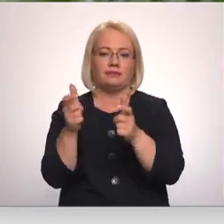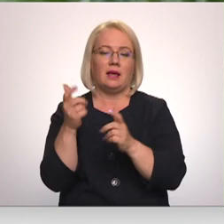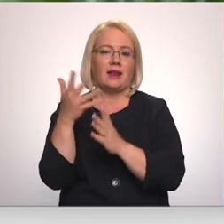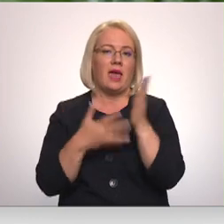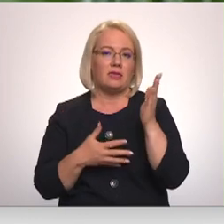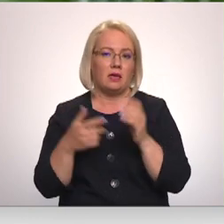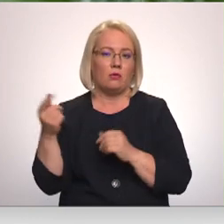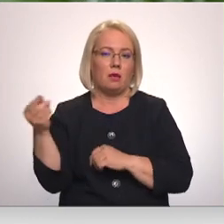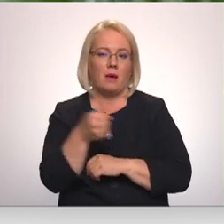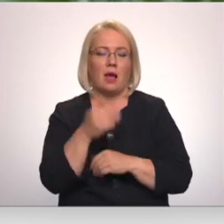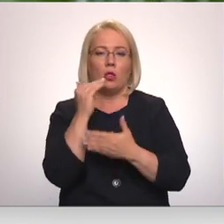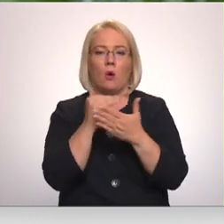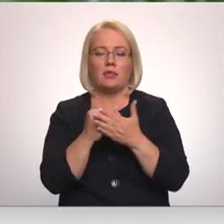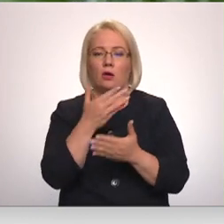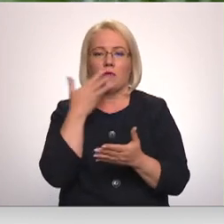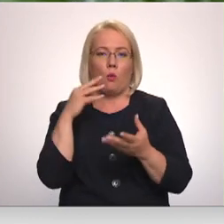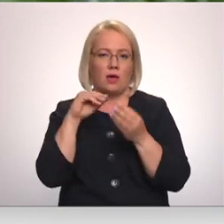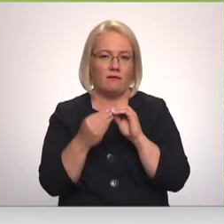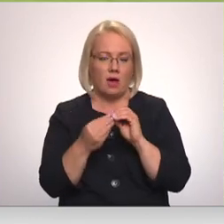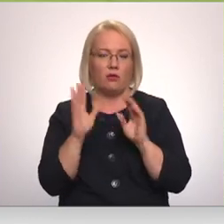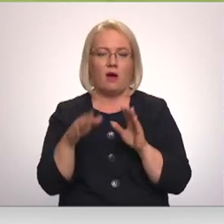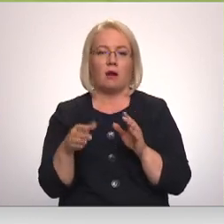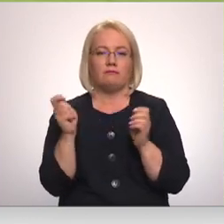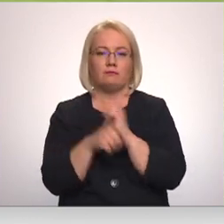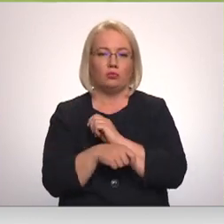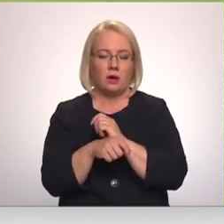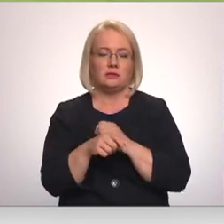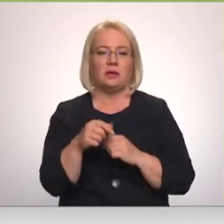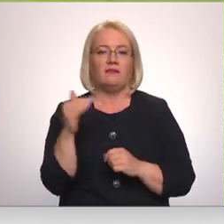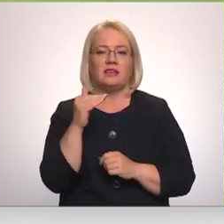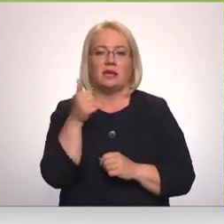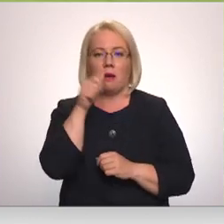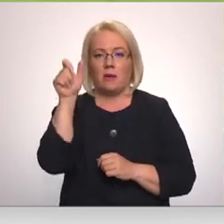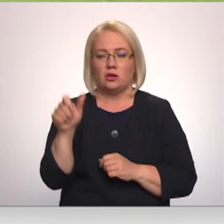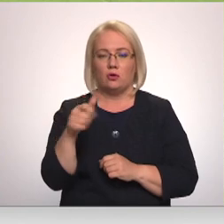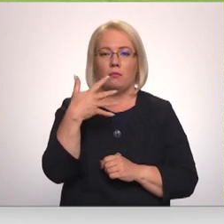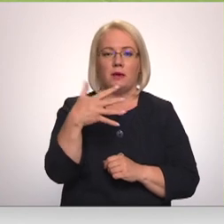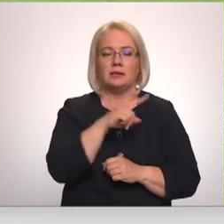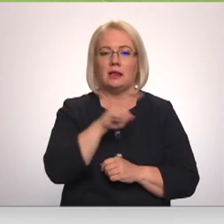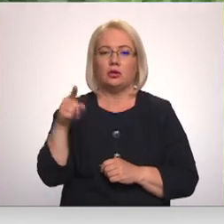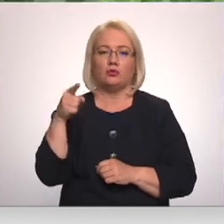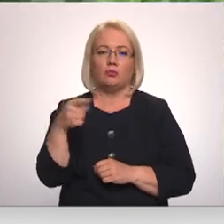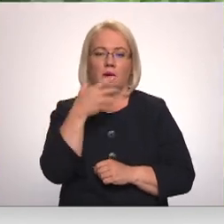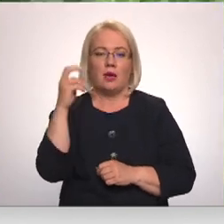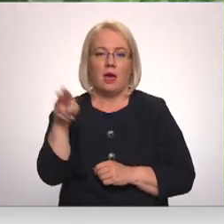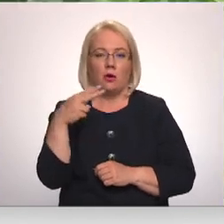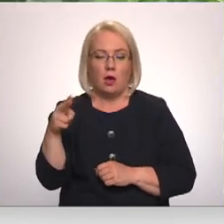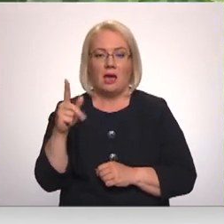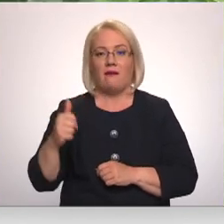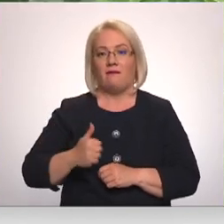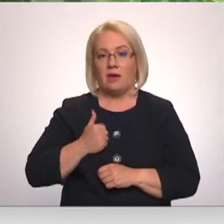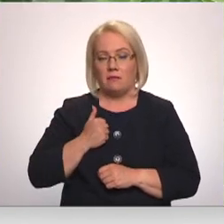Par noteikumu neievērošanu var tikt piemērot sots fiziskām personām no 50 līdz 1500 eiro, savukārt